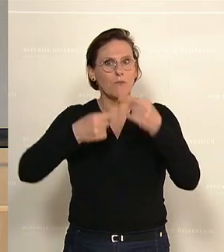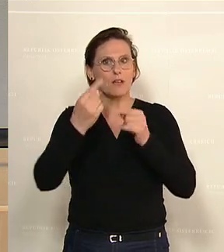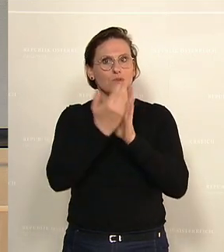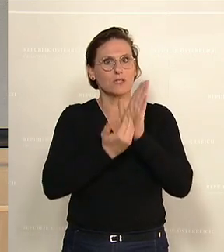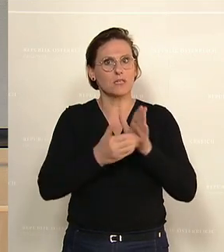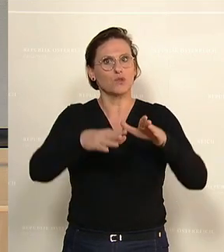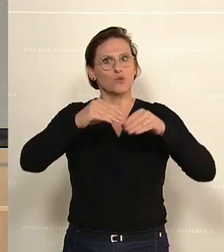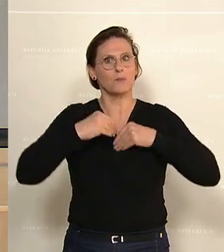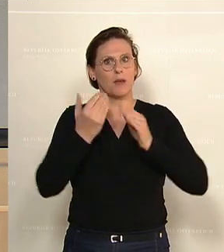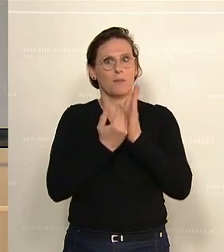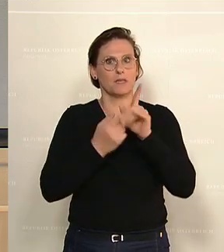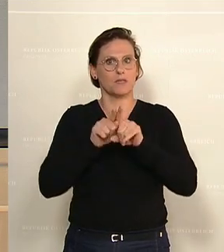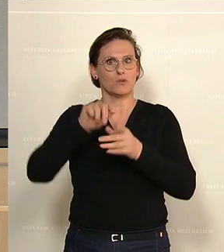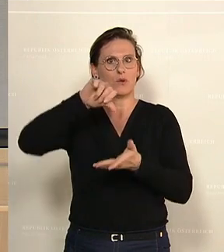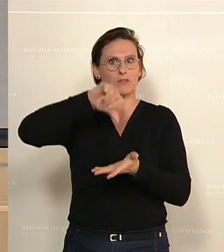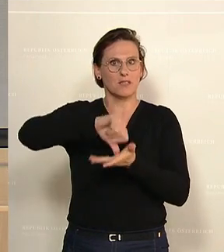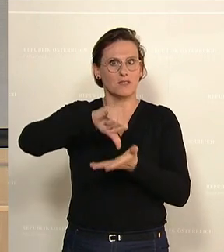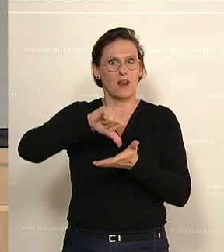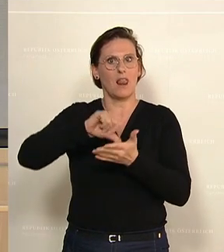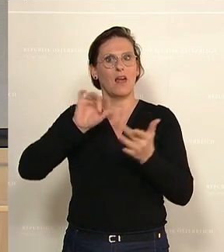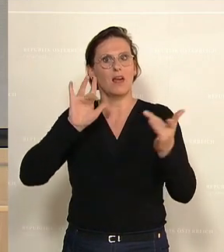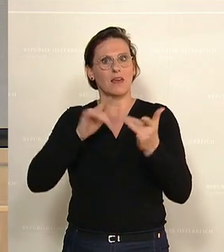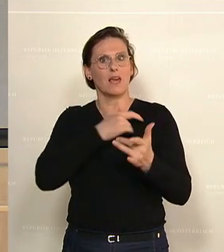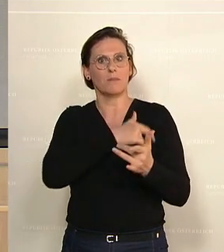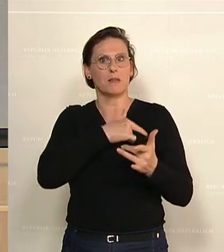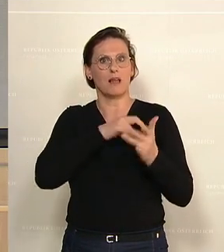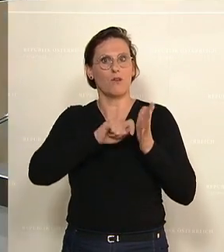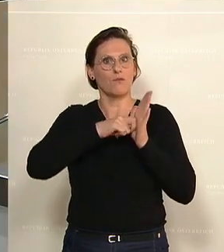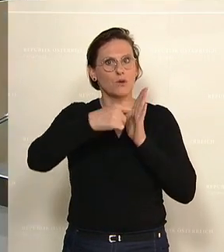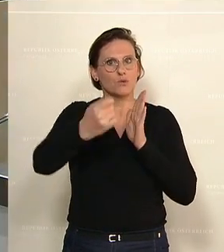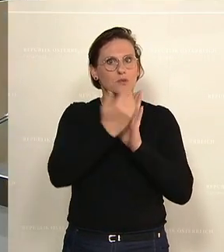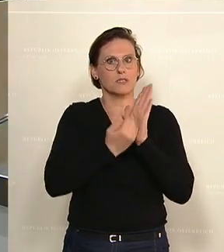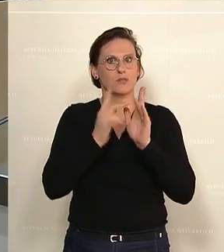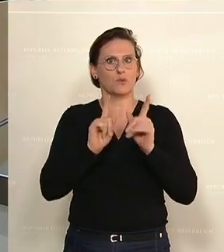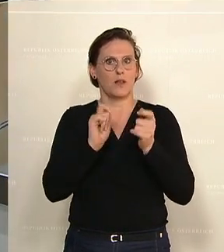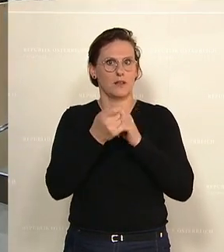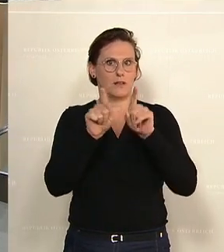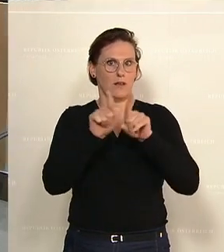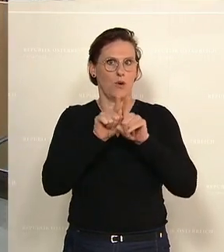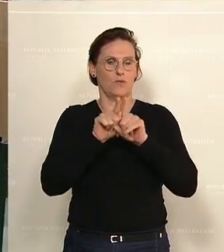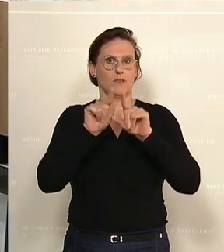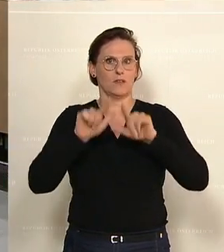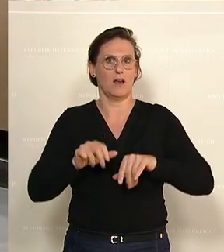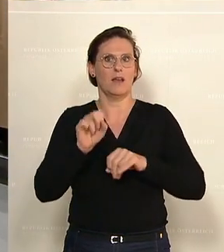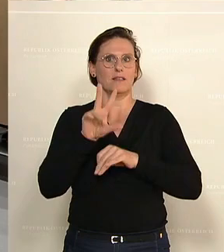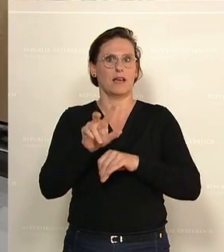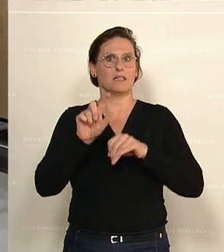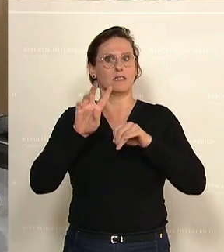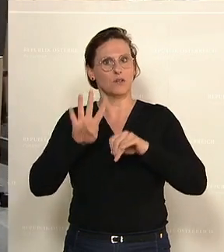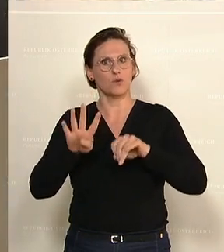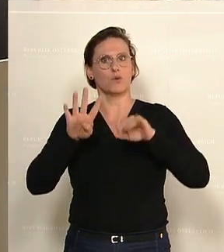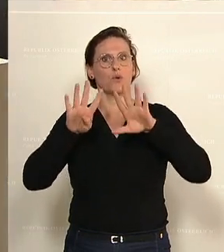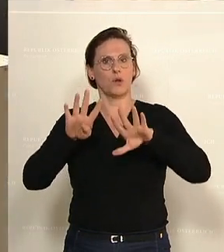Übernahmegesetz und das Zentrale gegen Parteienvollzugsgesetz geändert werden, samt Titel und Eingang in 1329